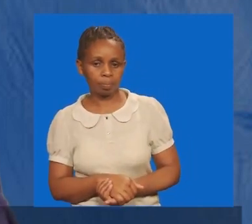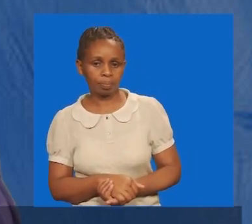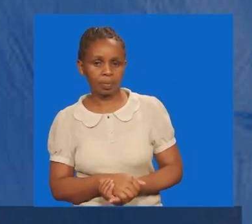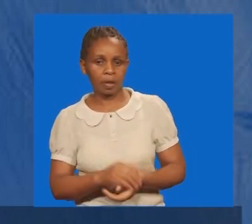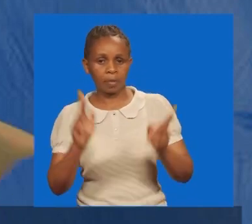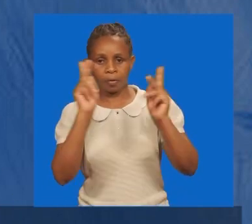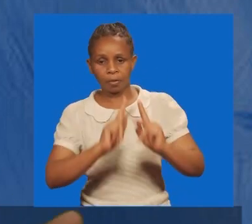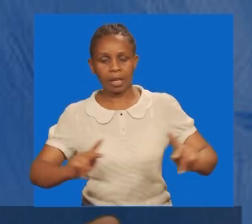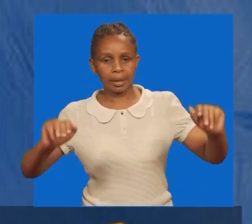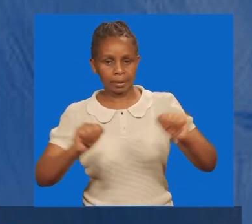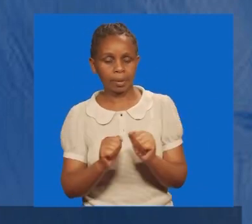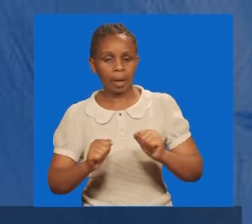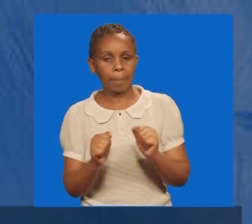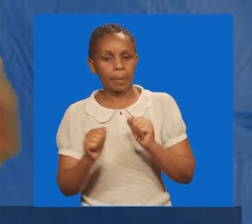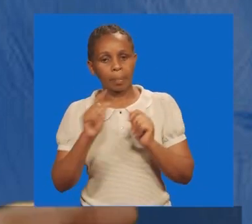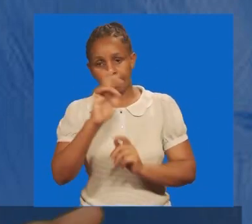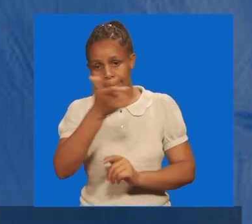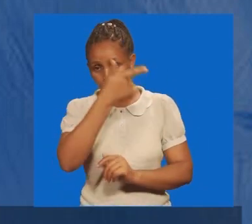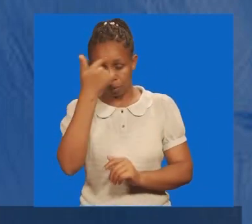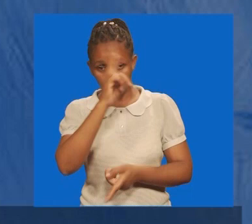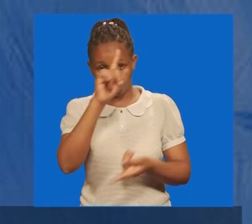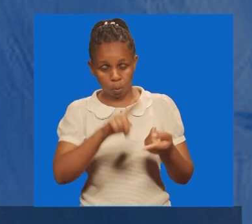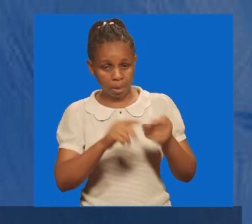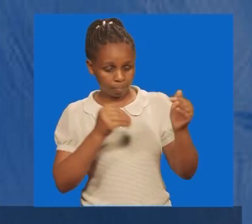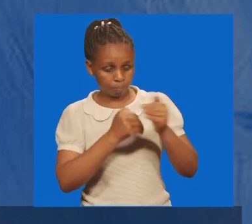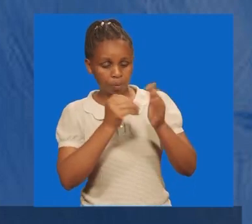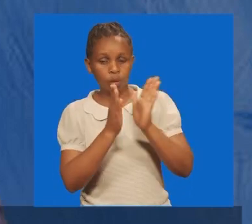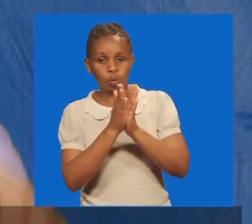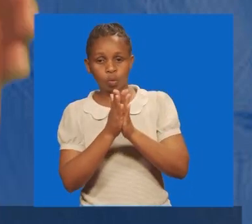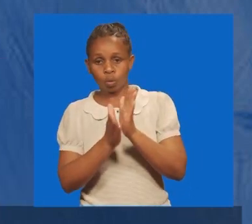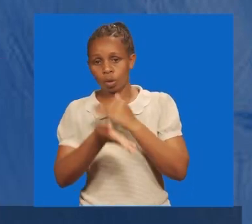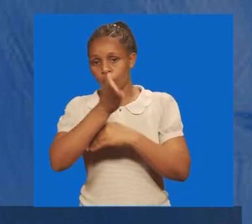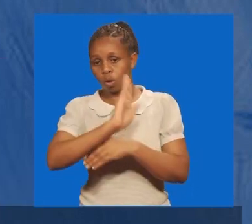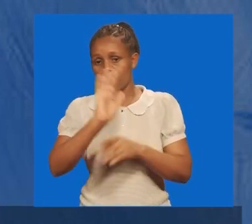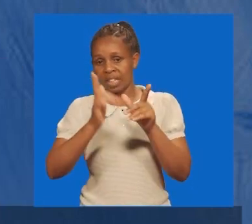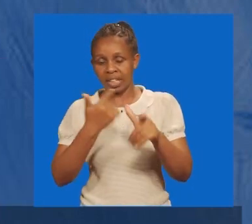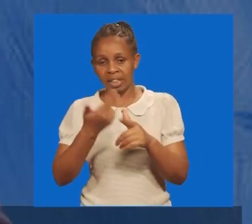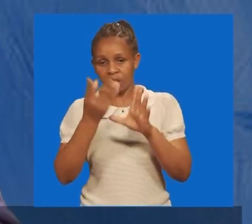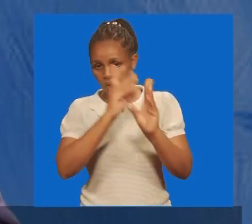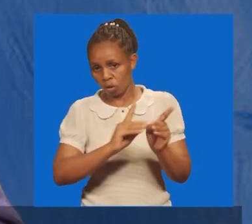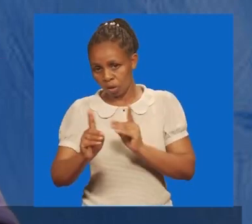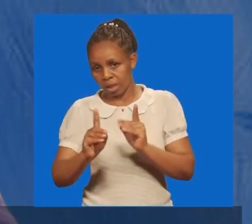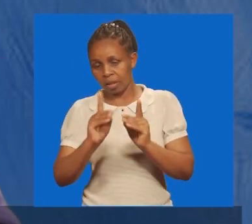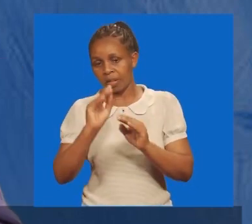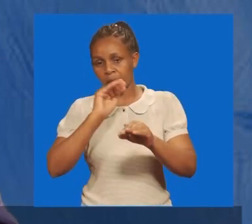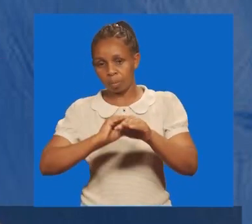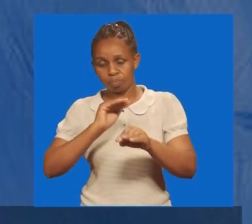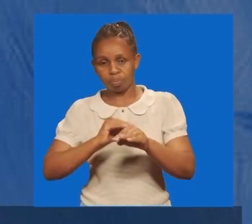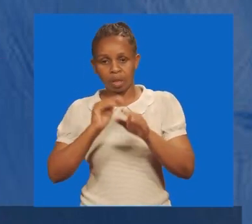ini furaa sana, maana, unapokuwa karibu na mungu, basi, hili mungu, anatemba ya liomema,